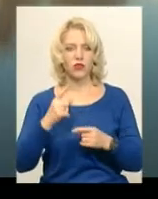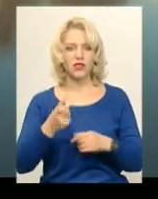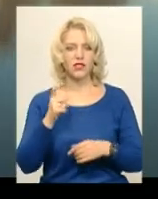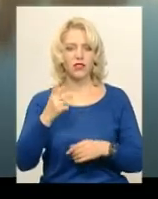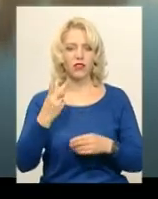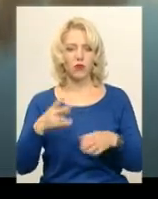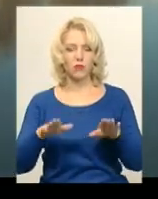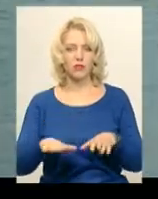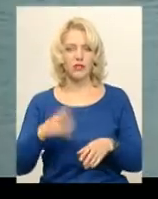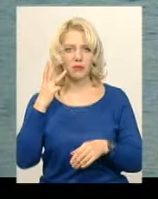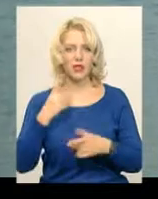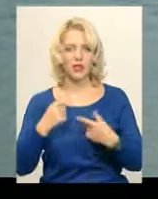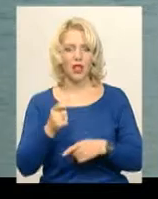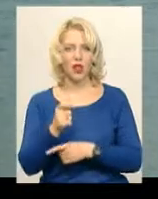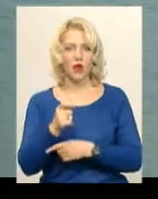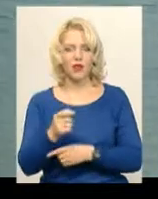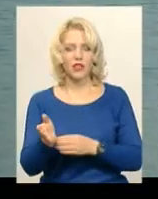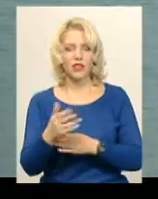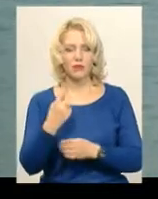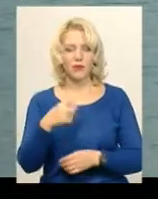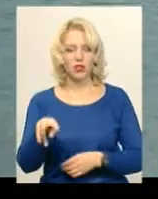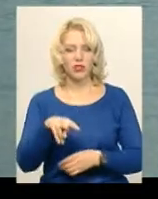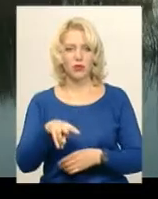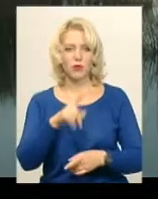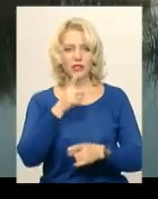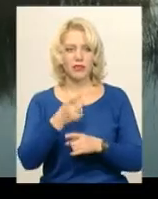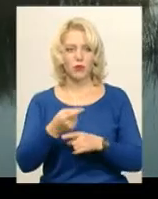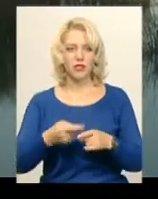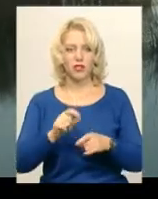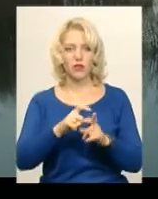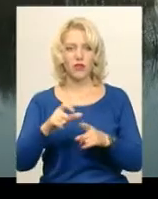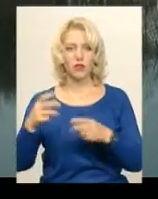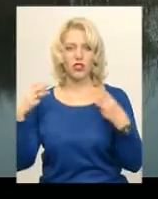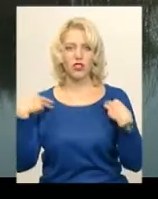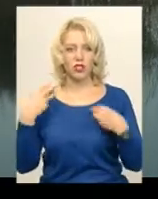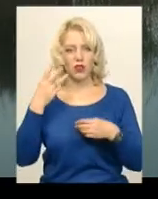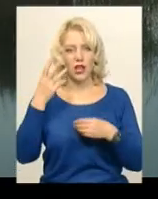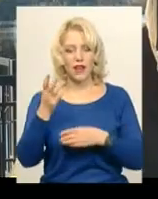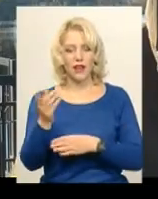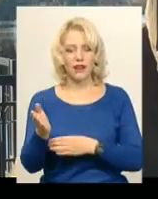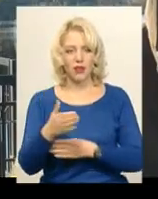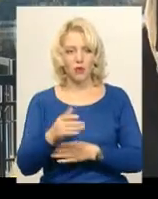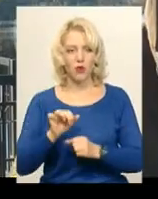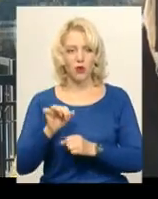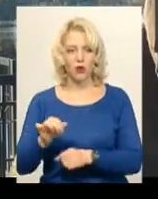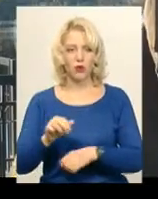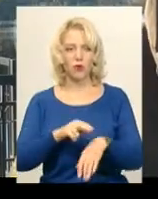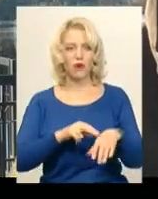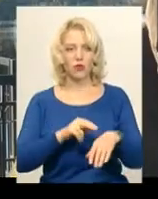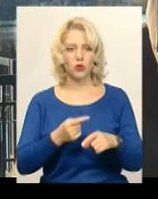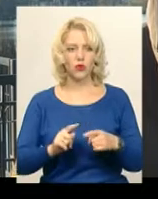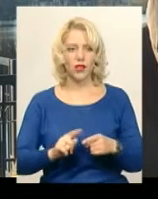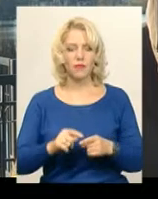із двох місць у Хмельницькому, де ловити рибу з 1 листопада заборонено. За словами начальника Хмельницького рибоохоронного патруля Андрія